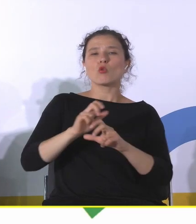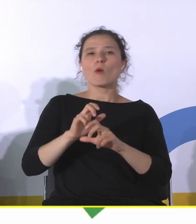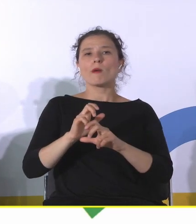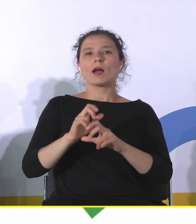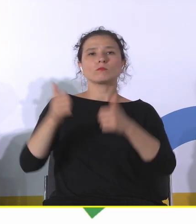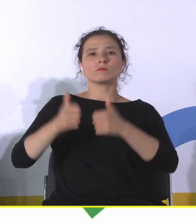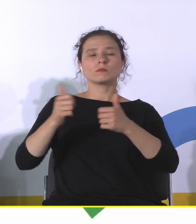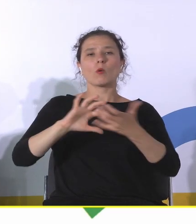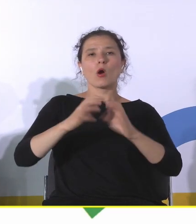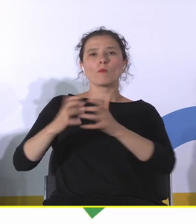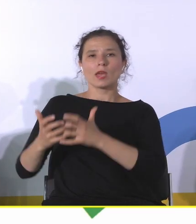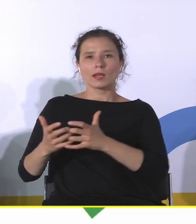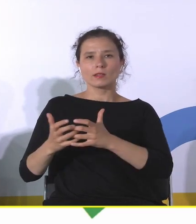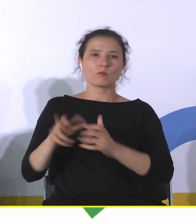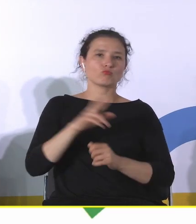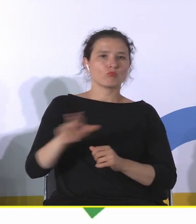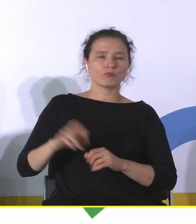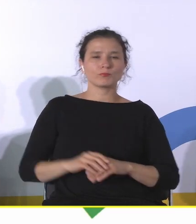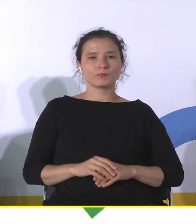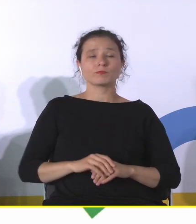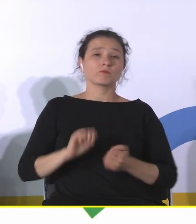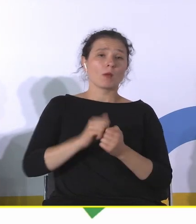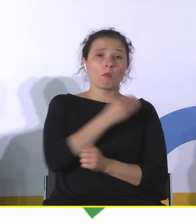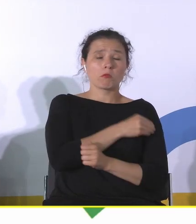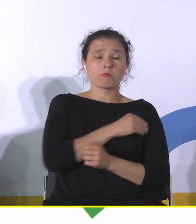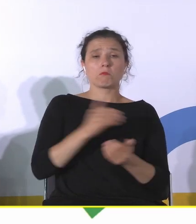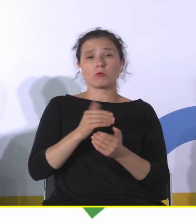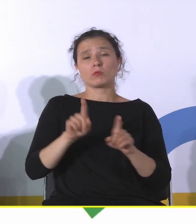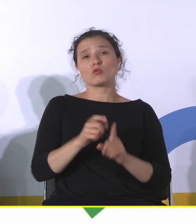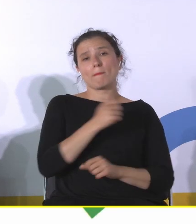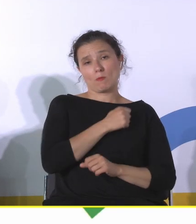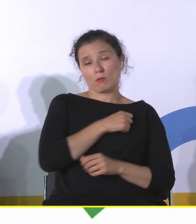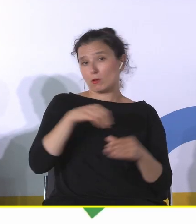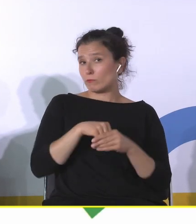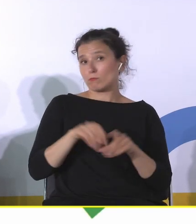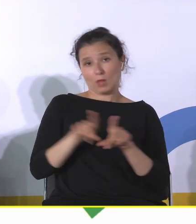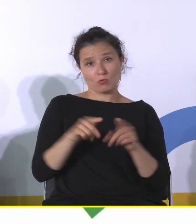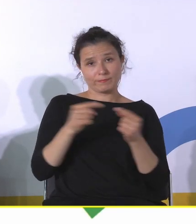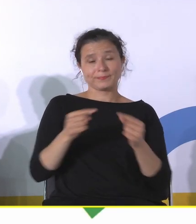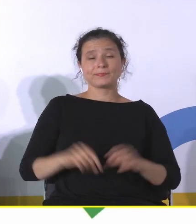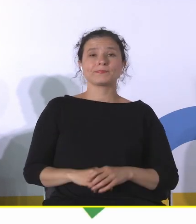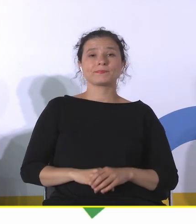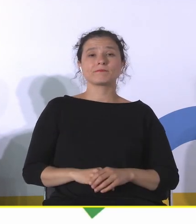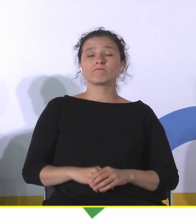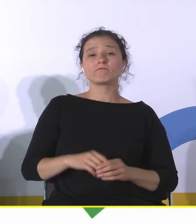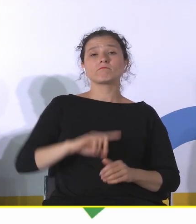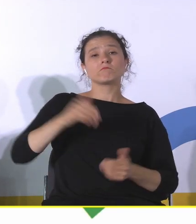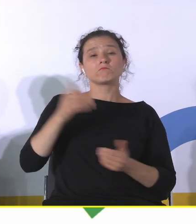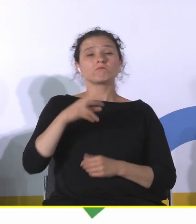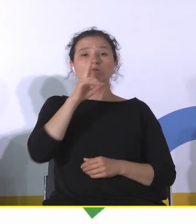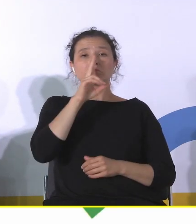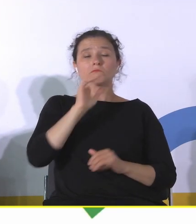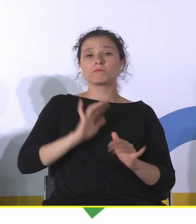artefakty czy materiały, bo to mogą być też biblioteki. I tutaj możemy też patrzeć na to, czy